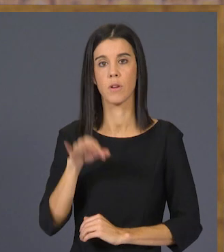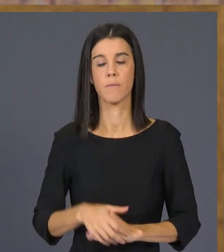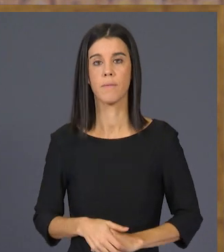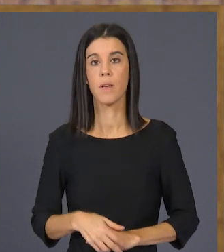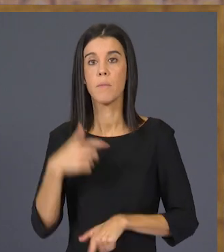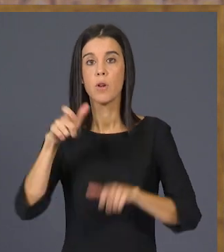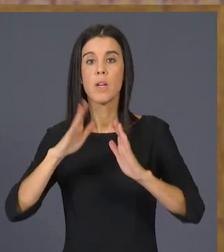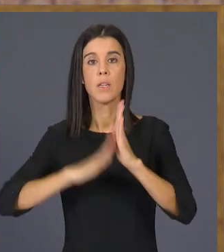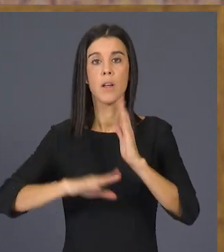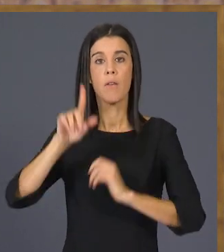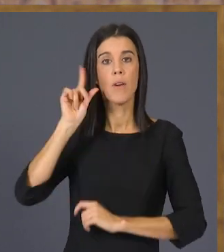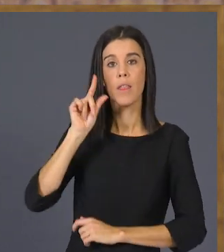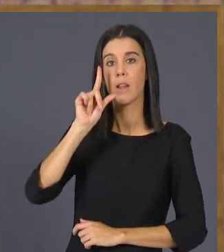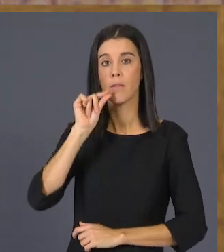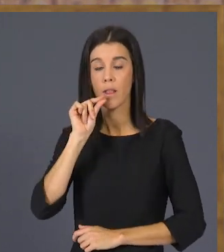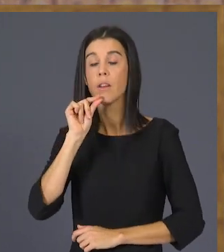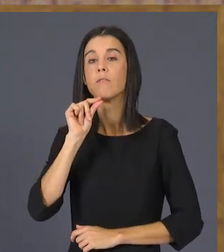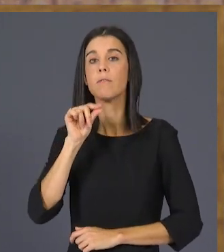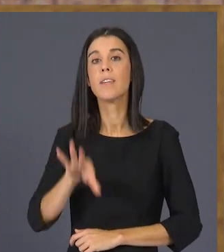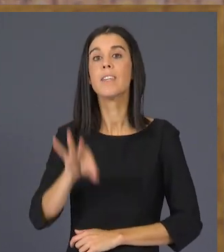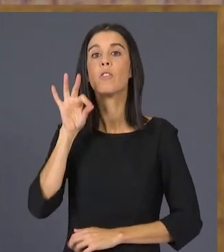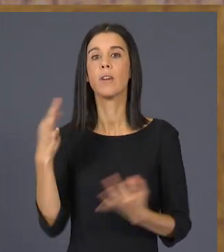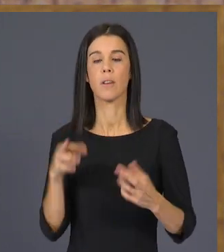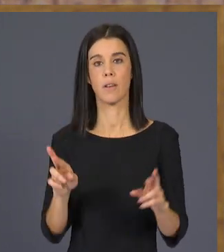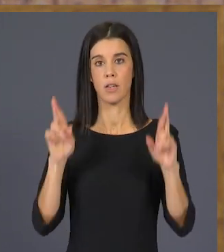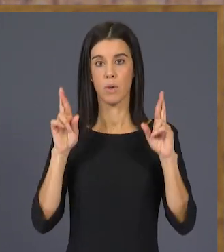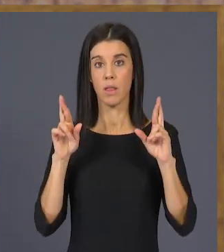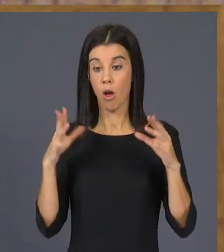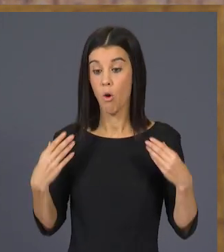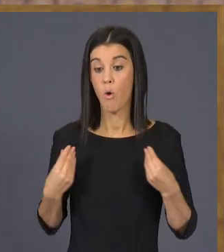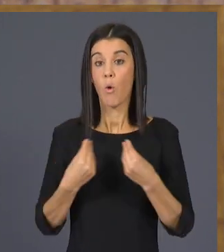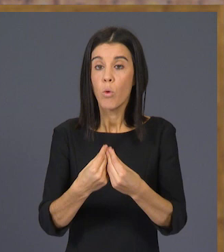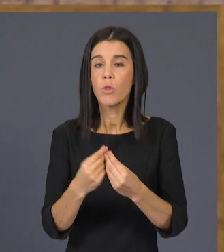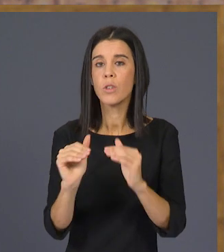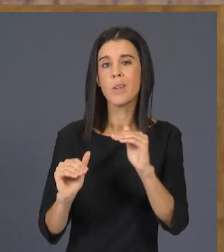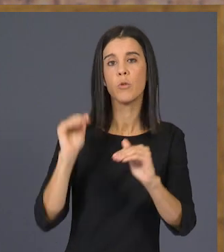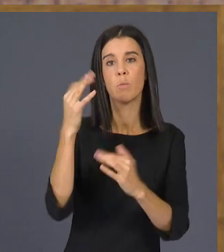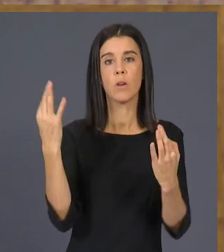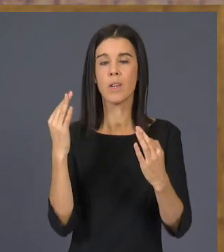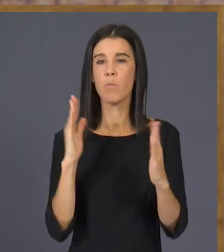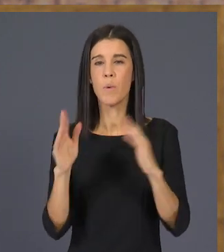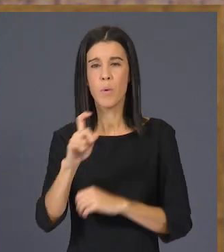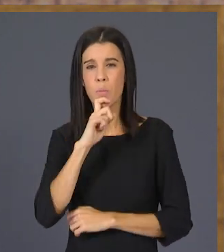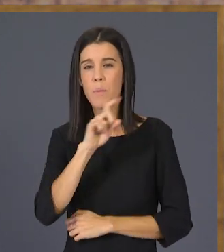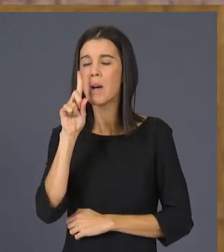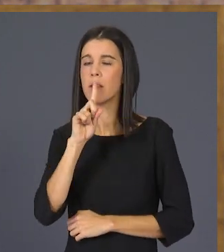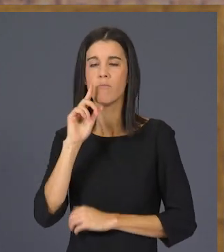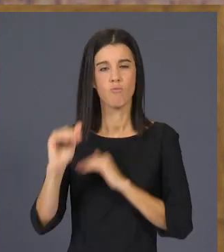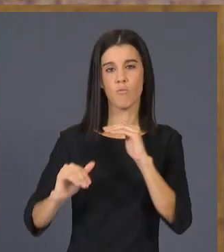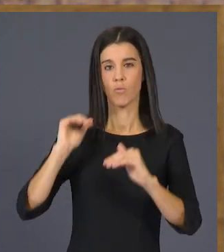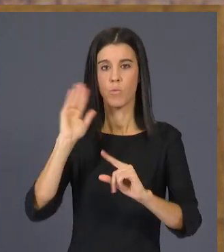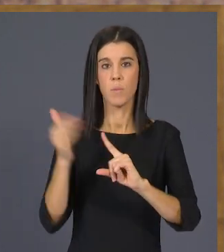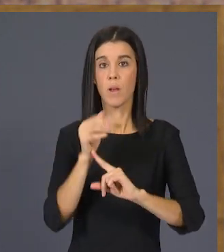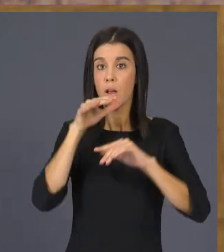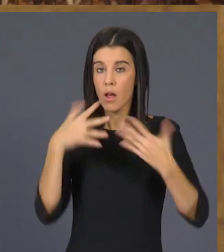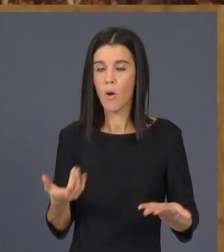Valencianes i valencians, escollim l'esperança. Junts hem superat els moments més difícils i ara ho